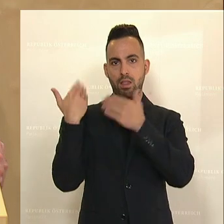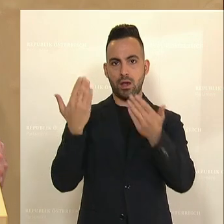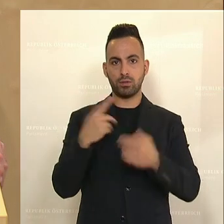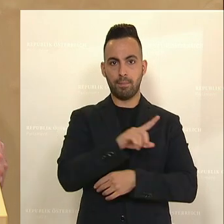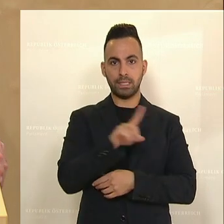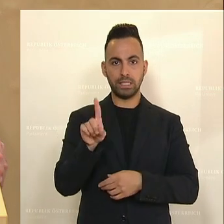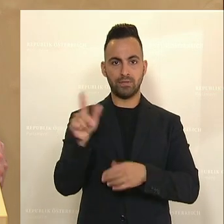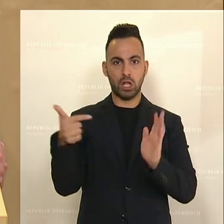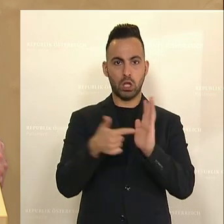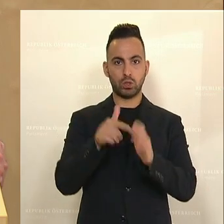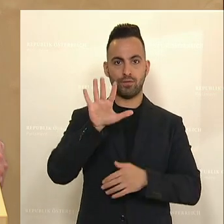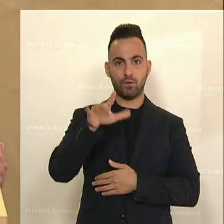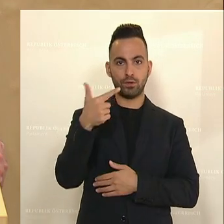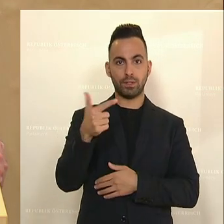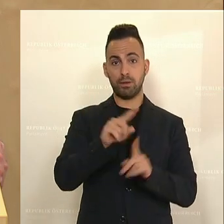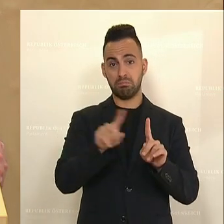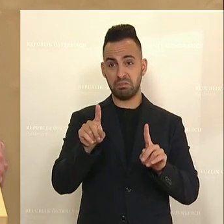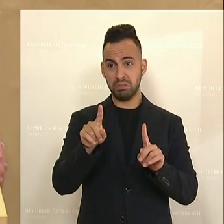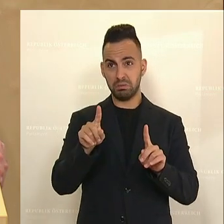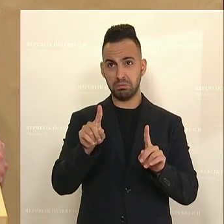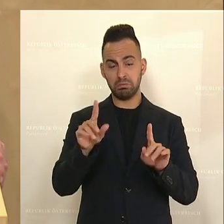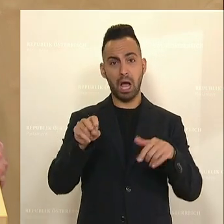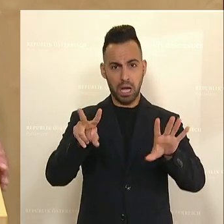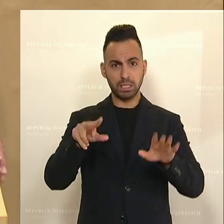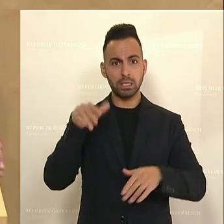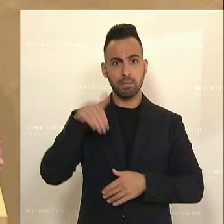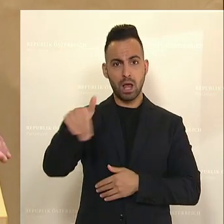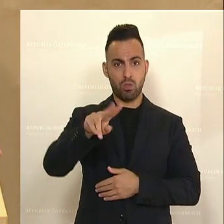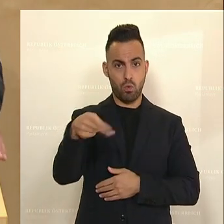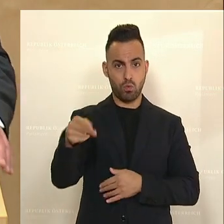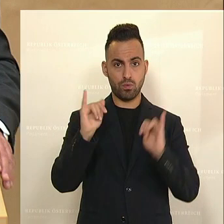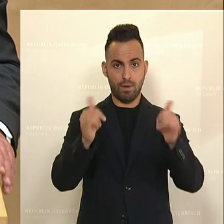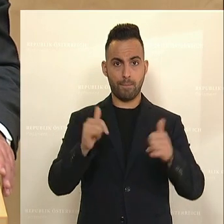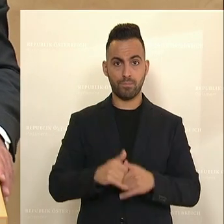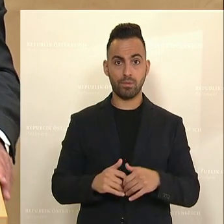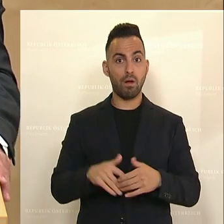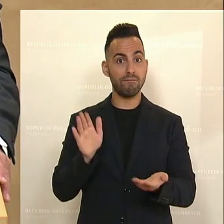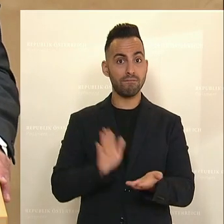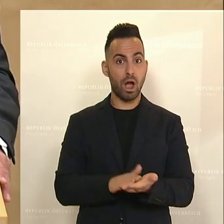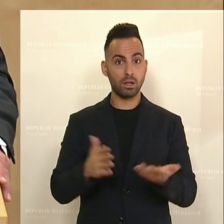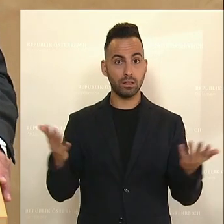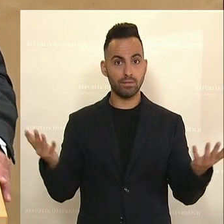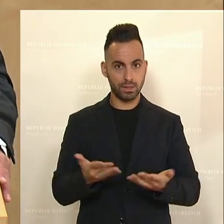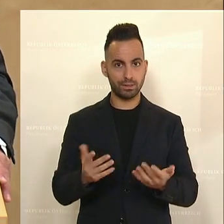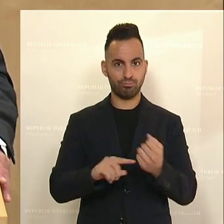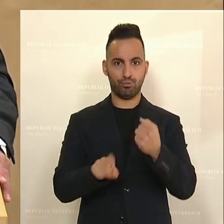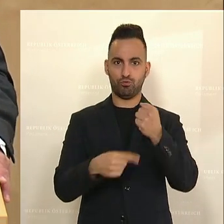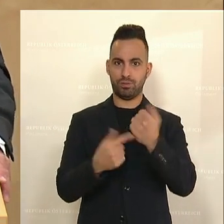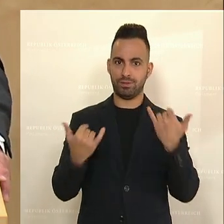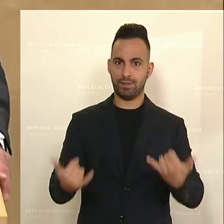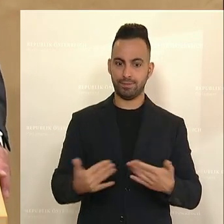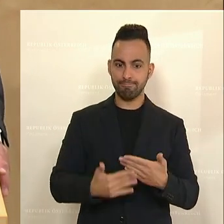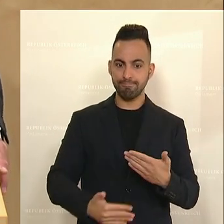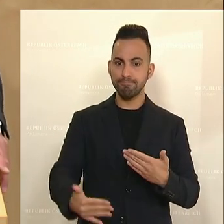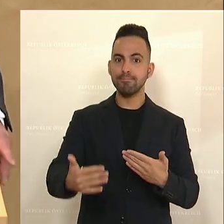2025 mit 18 Milliarden Euro. Fakt ist, es geht bei diesem Budget darum,